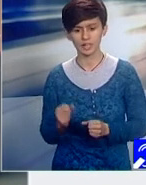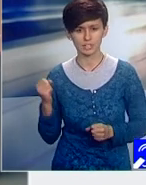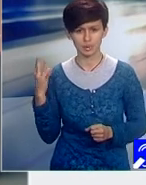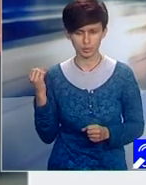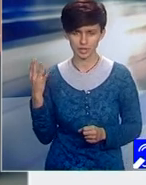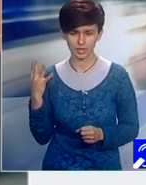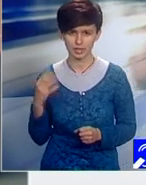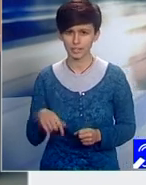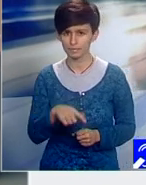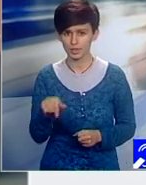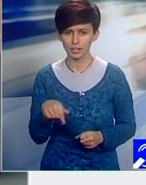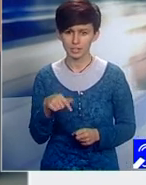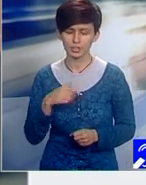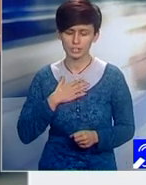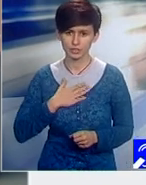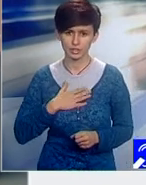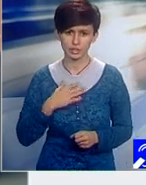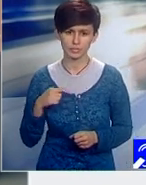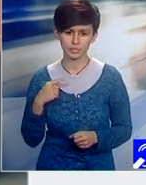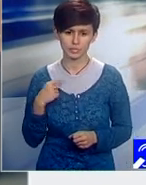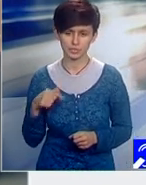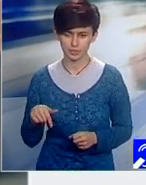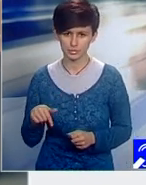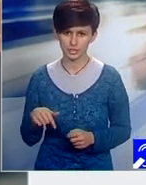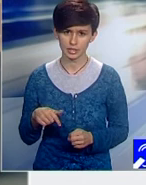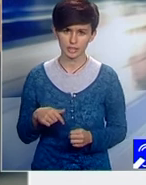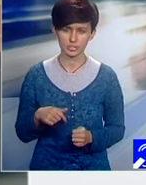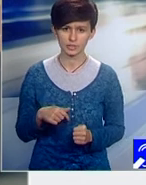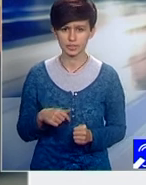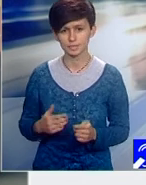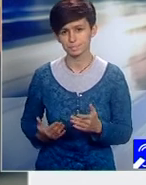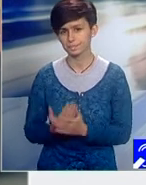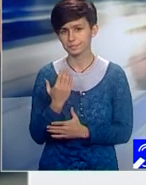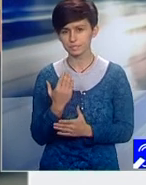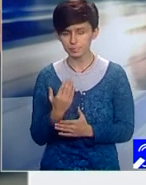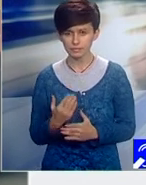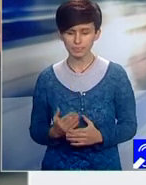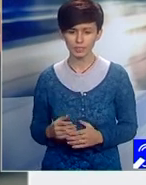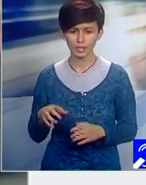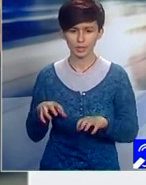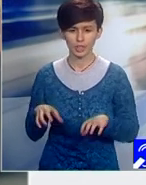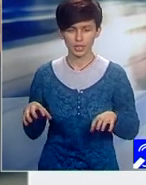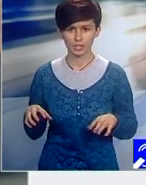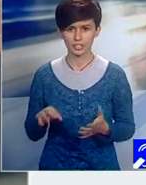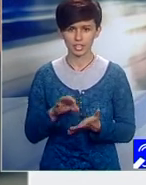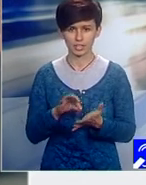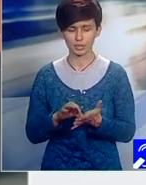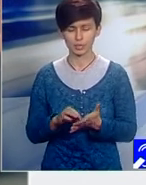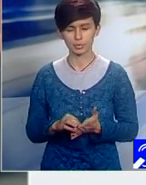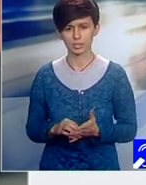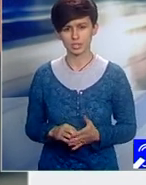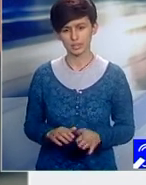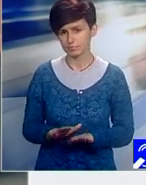Uniunea Europeană. noi am vrea să fim în această nouă așezare totuși un punct de stabilitate și de